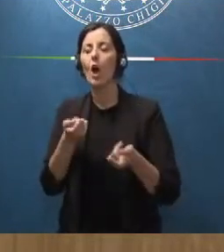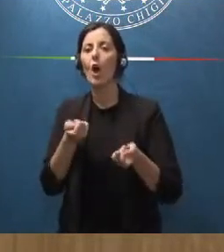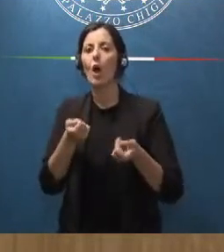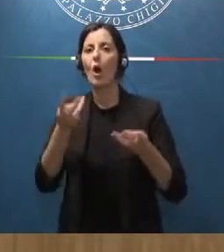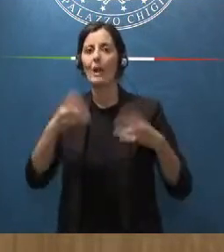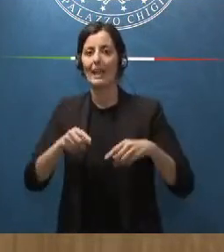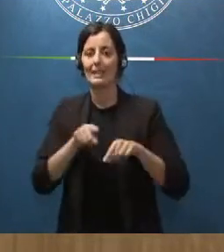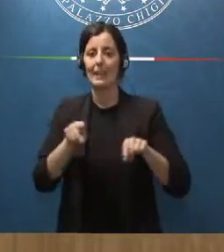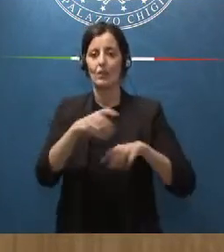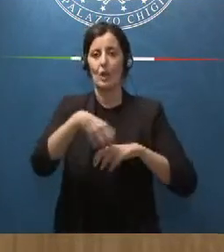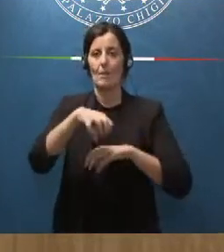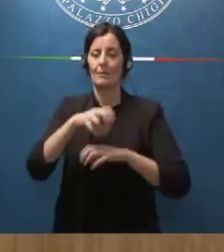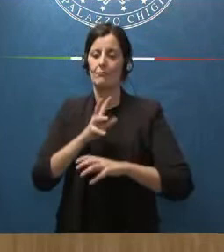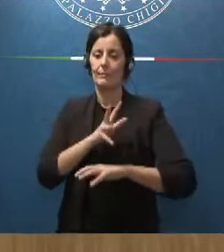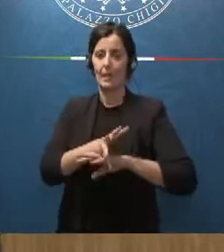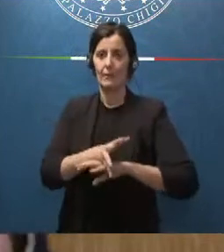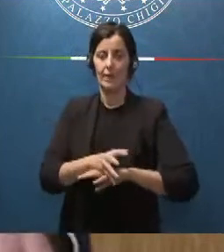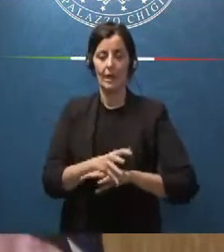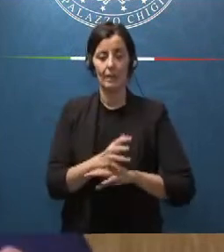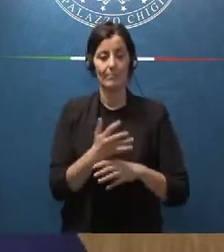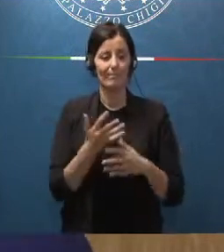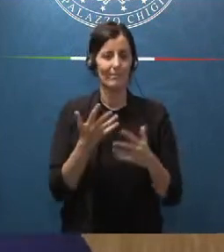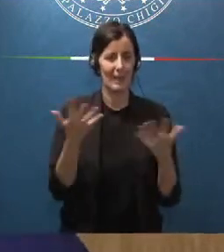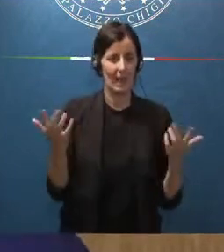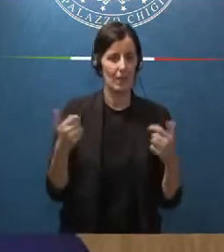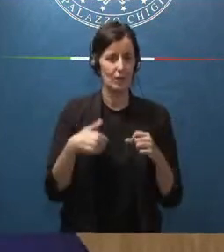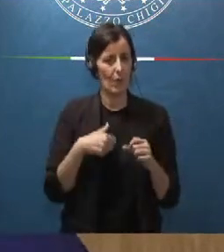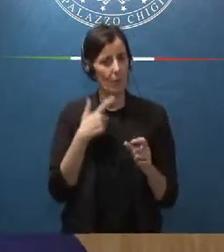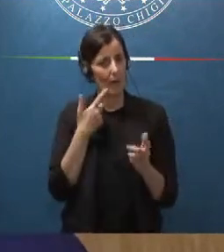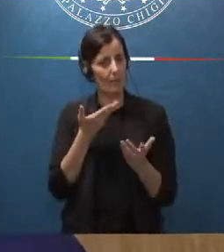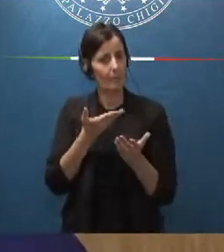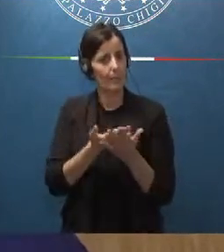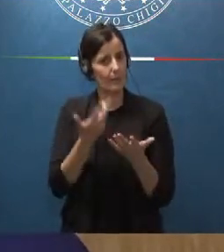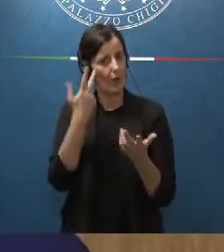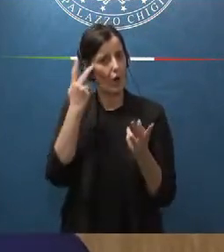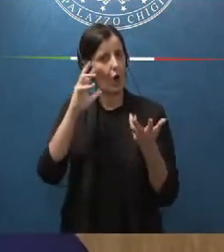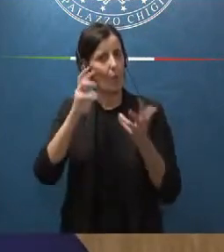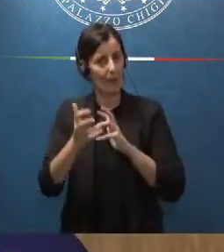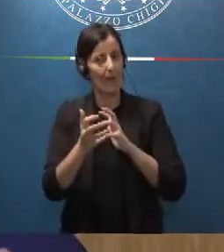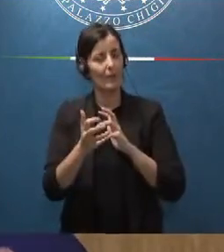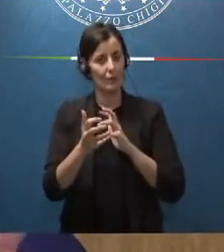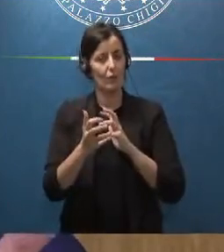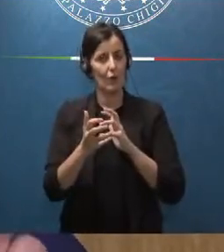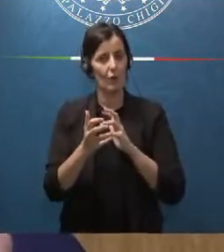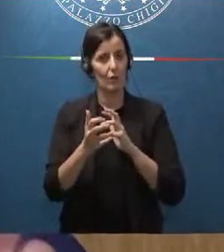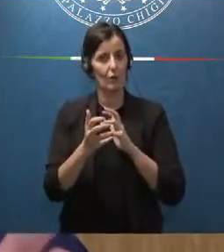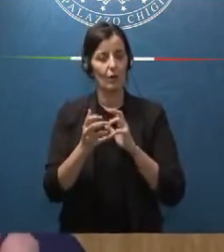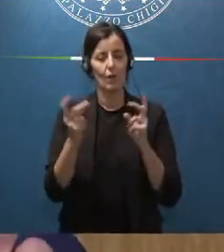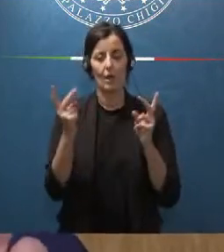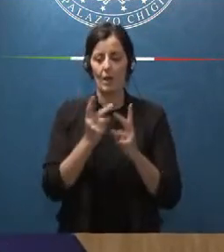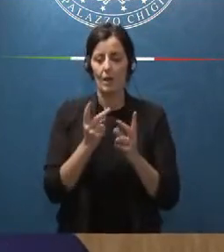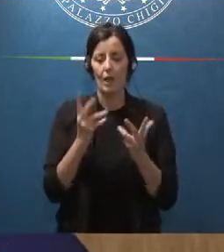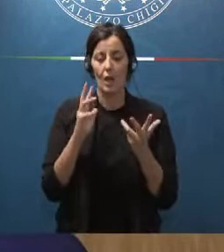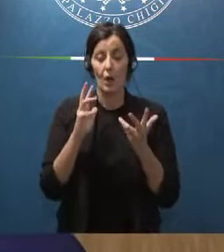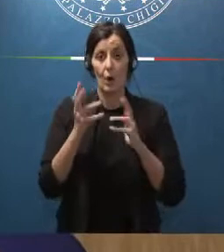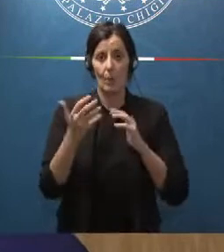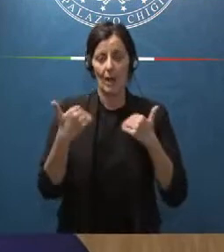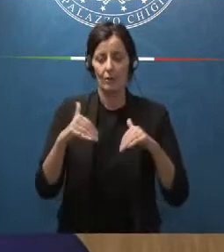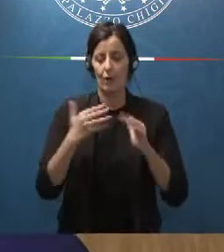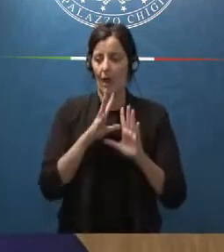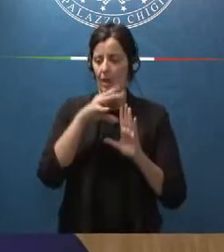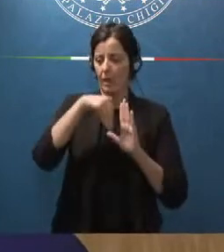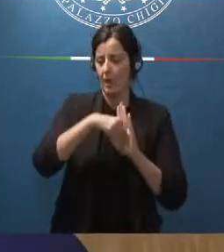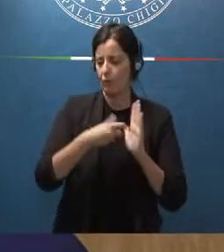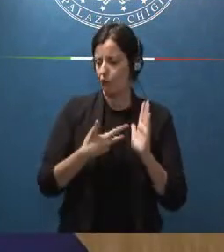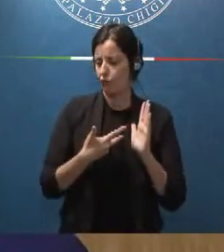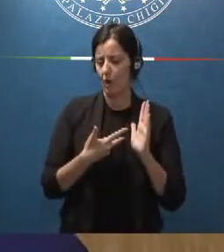ministeri adesso è un provvedimento abbastanza complesso è un provvedimento che contiene 30